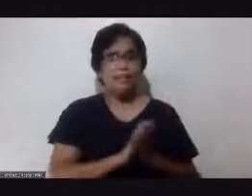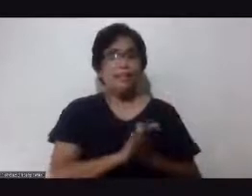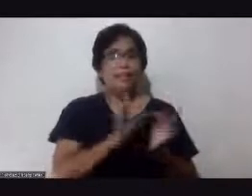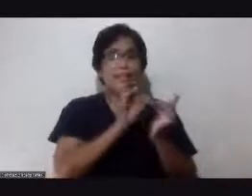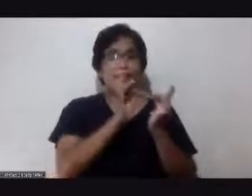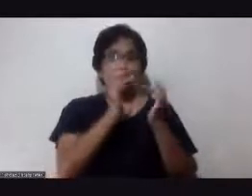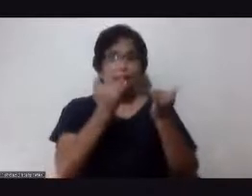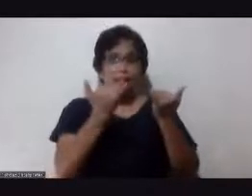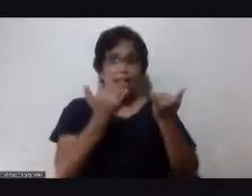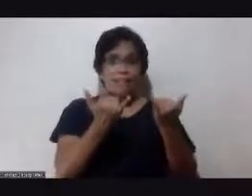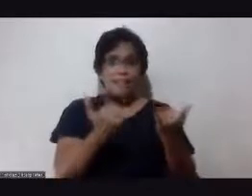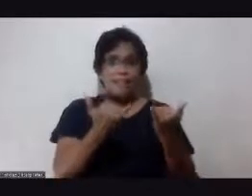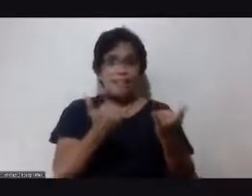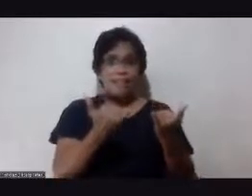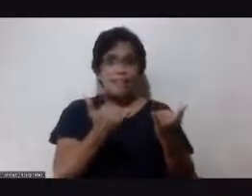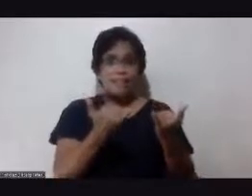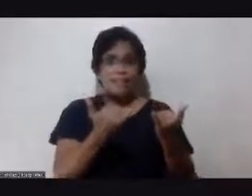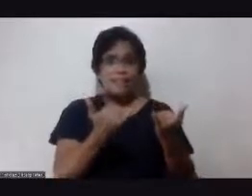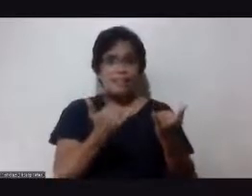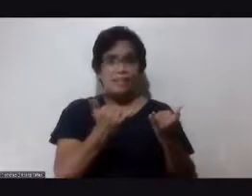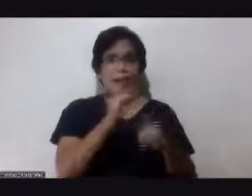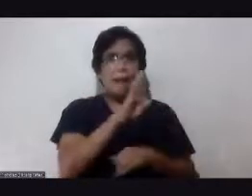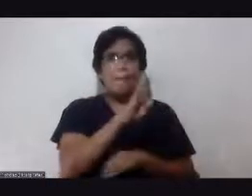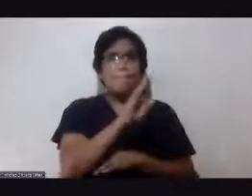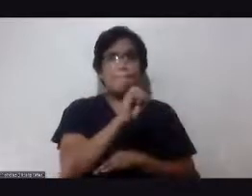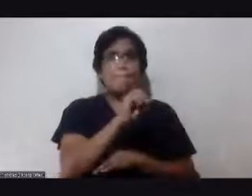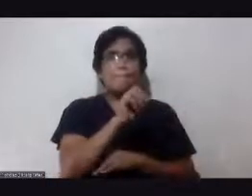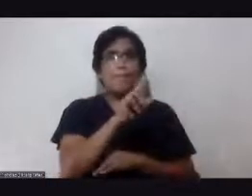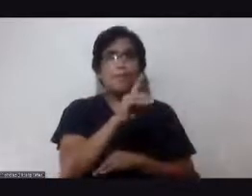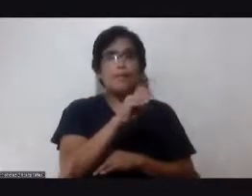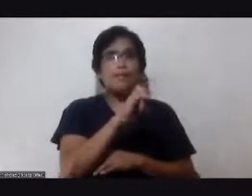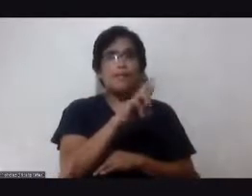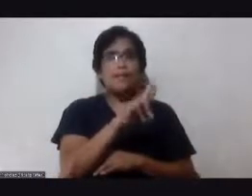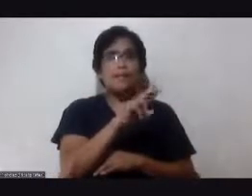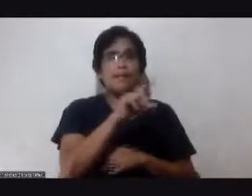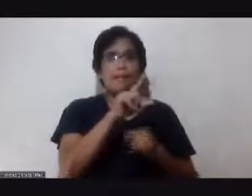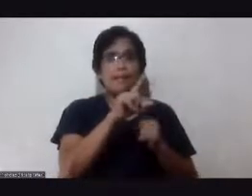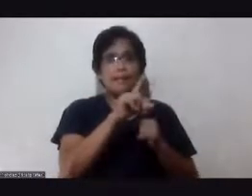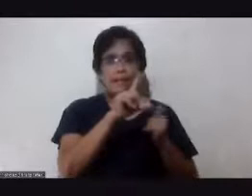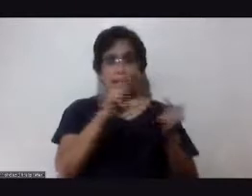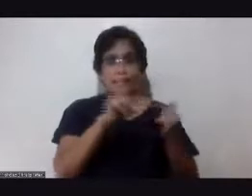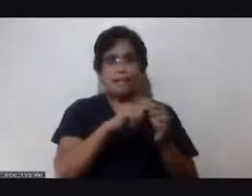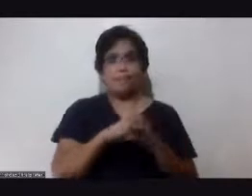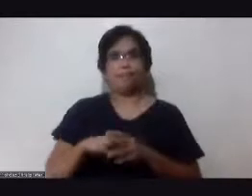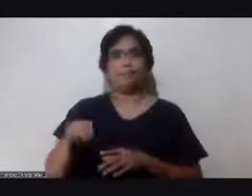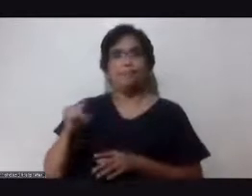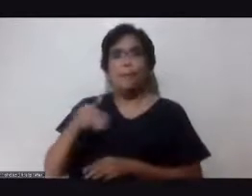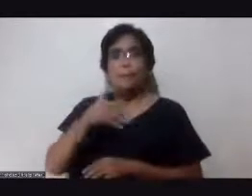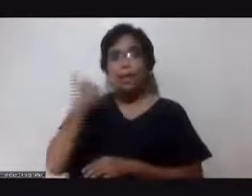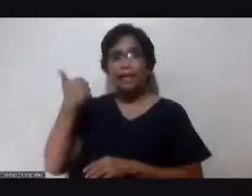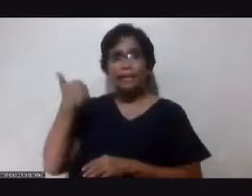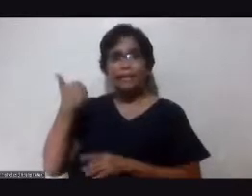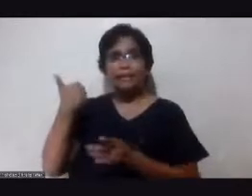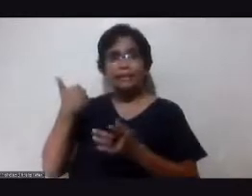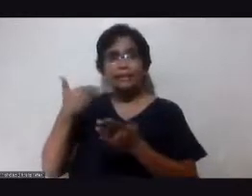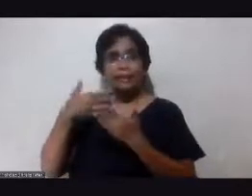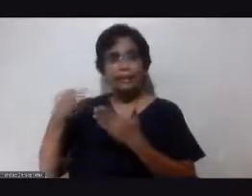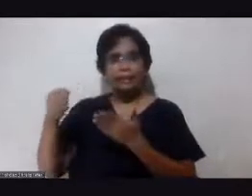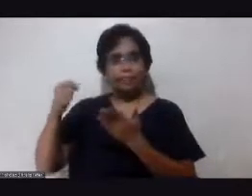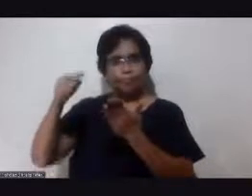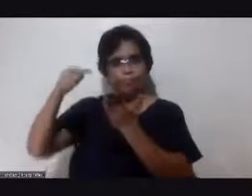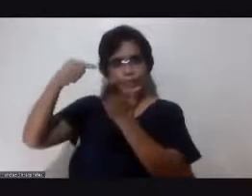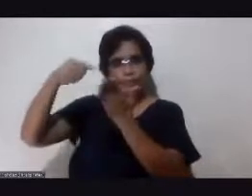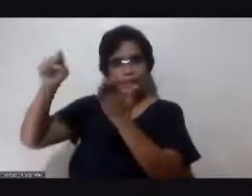na nga yung mga nasa borderline Brother Benson yung the best thing that they can do is to monitor monitor monitor